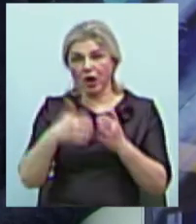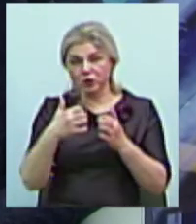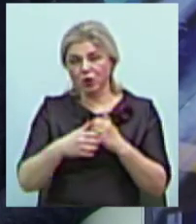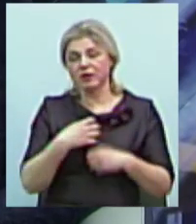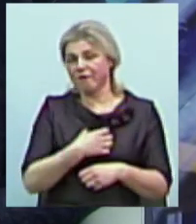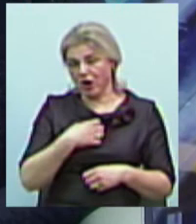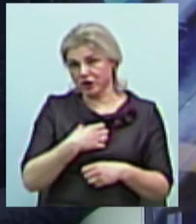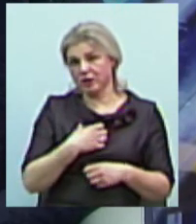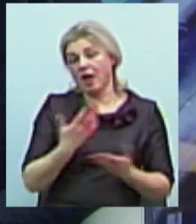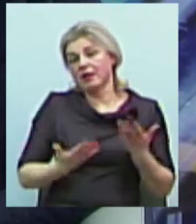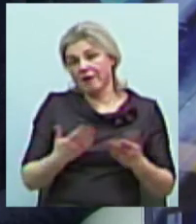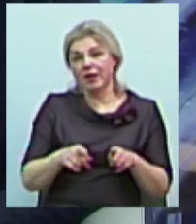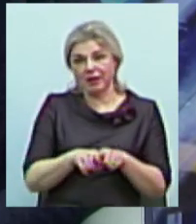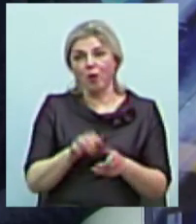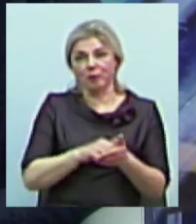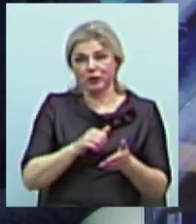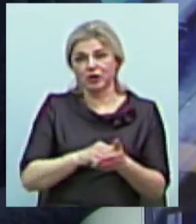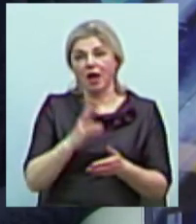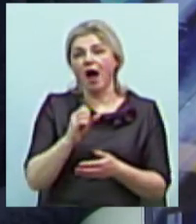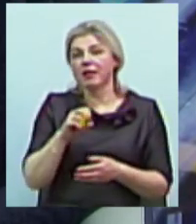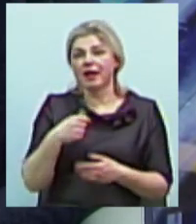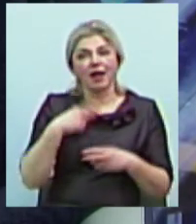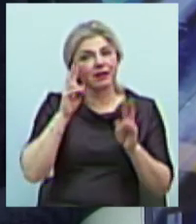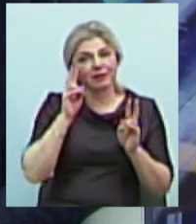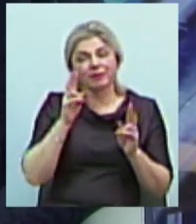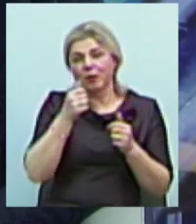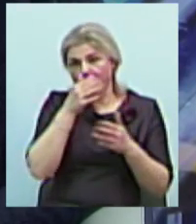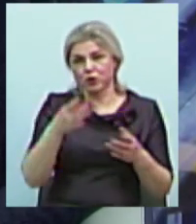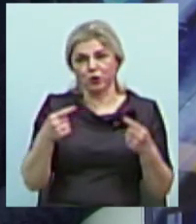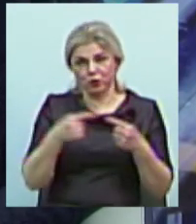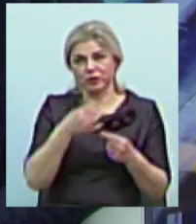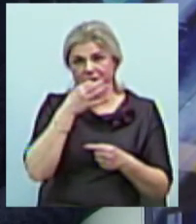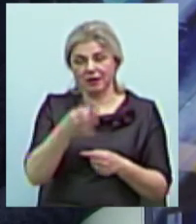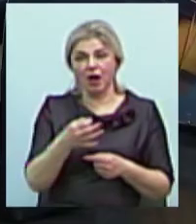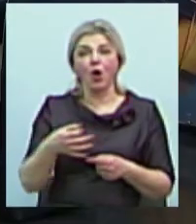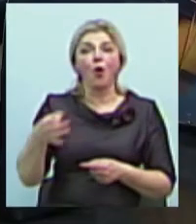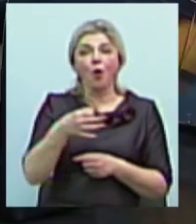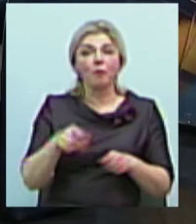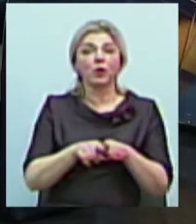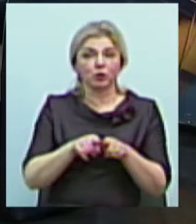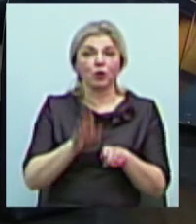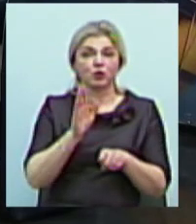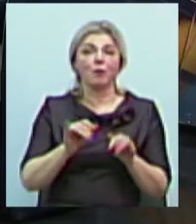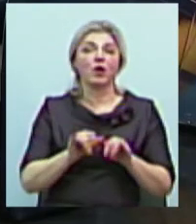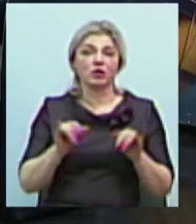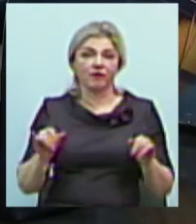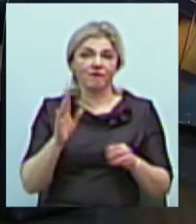з цієї причини. Але я не можу стверджувати так точно. Ну, область, напевно, теж буде розвиватися і в інформаційному сенсі.